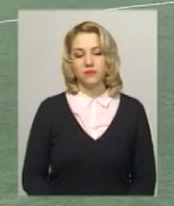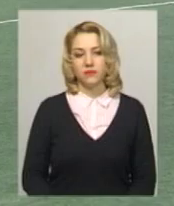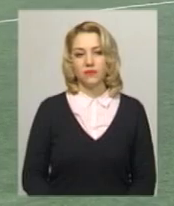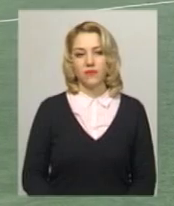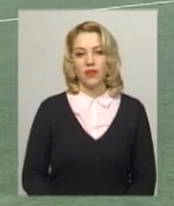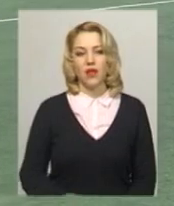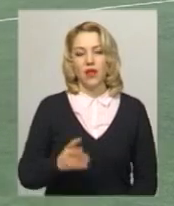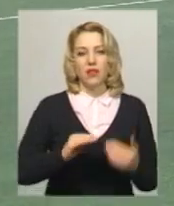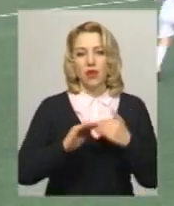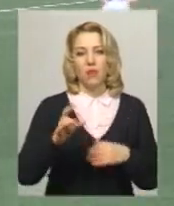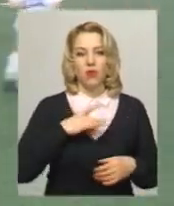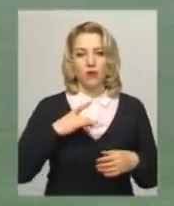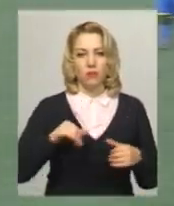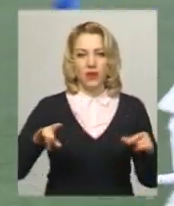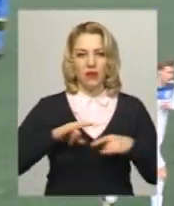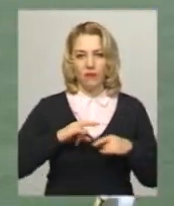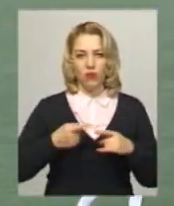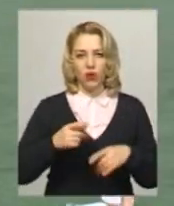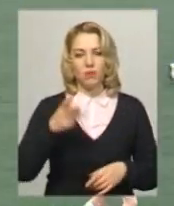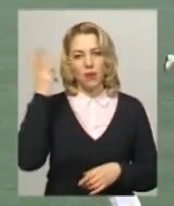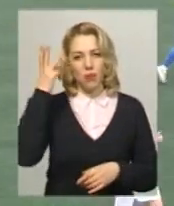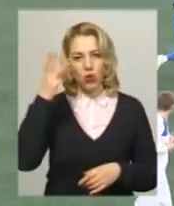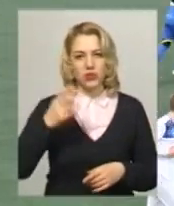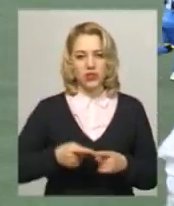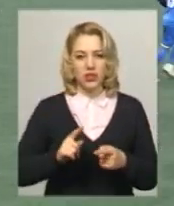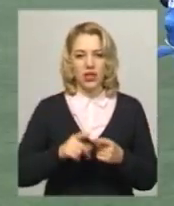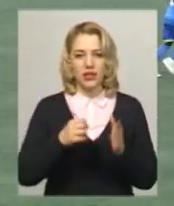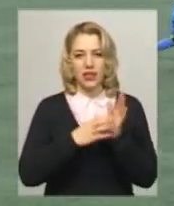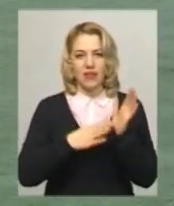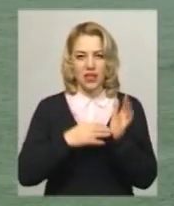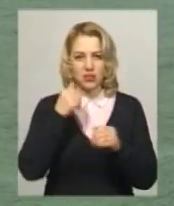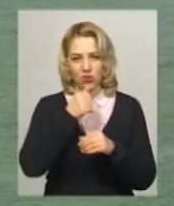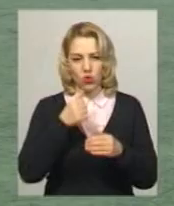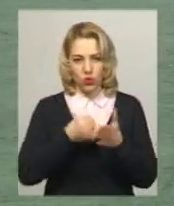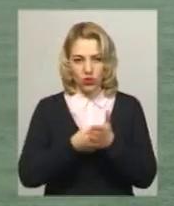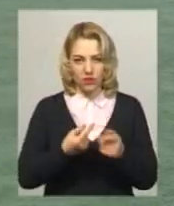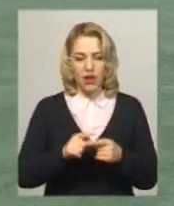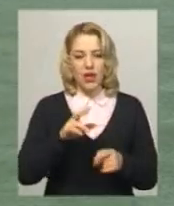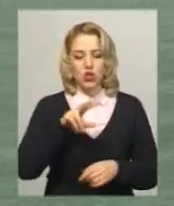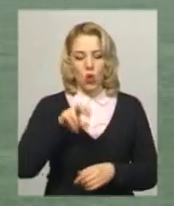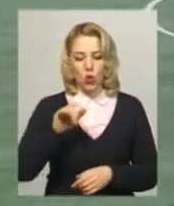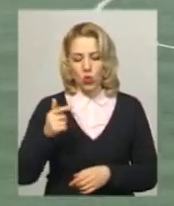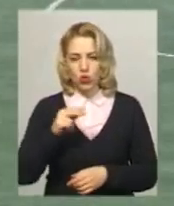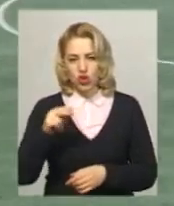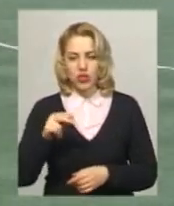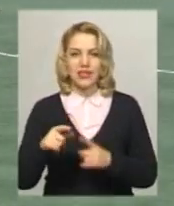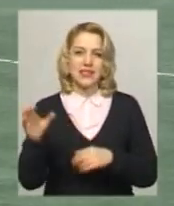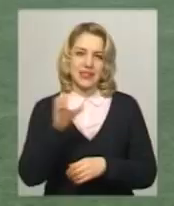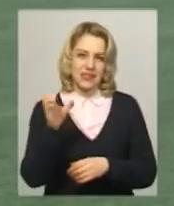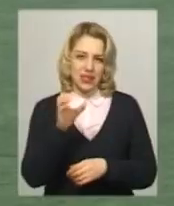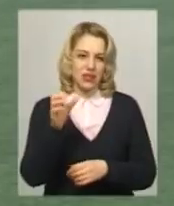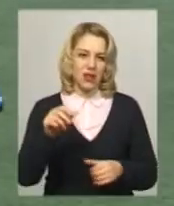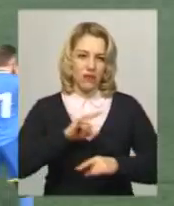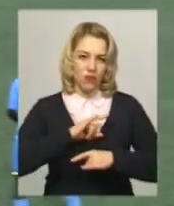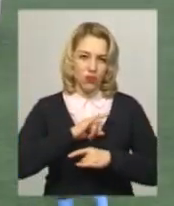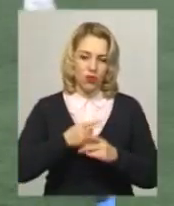На полі у білій формі гравці Хмельницького Поділля, яким до 19 років. Суперники – команда Случ Старокостянтинова, її гравці в синій формі.